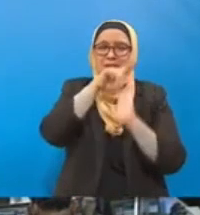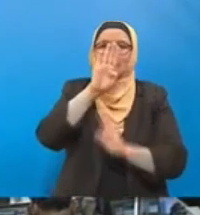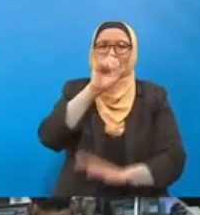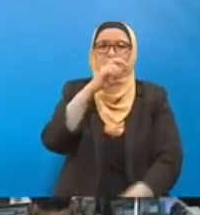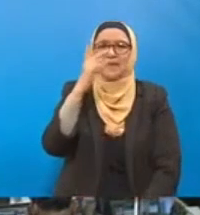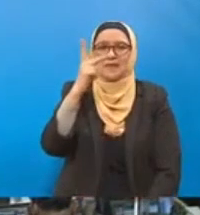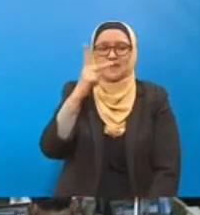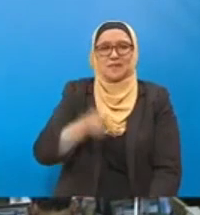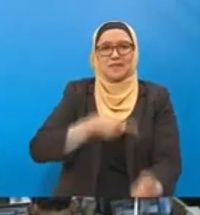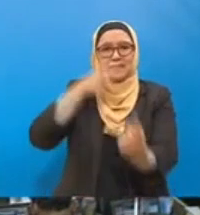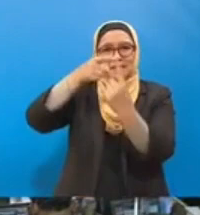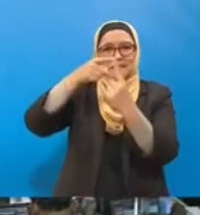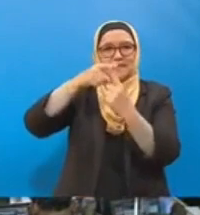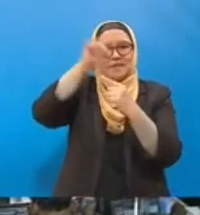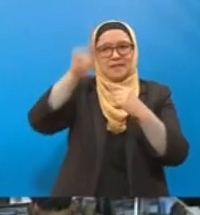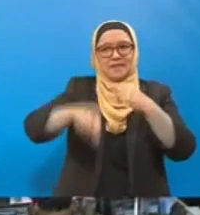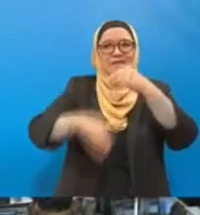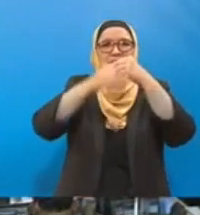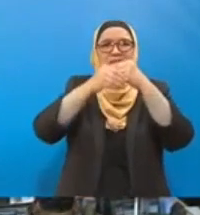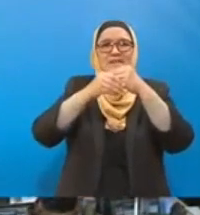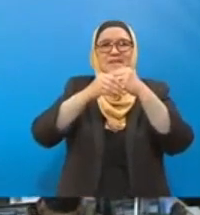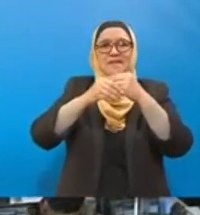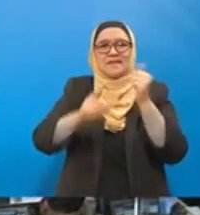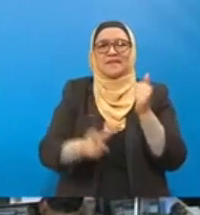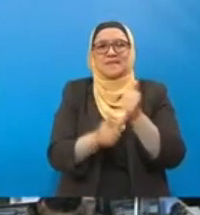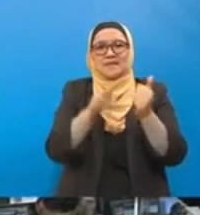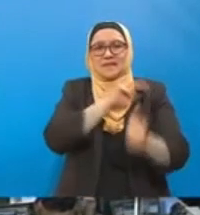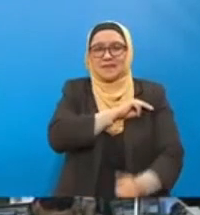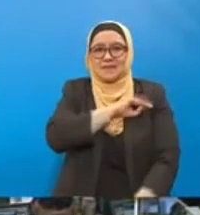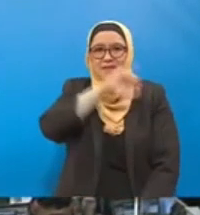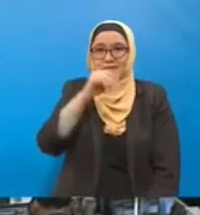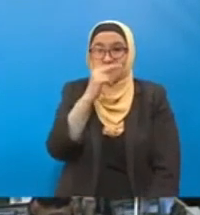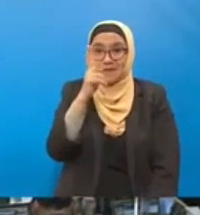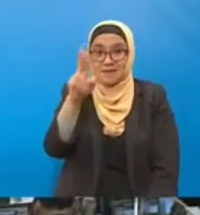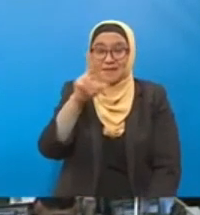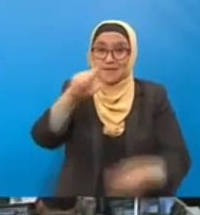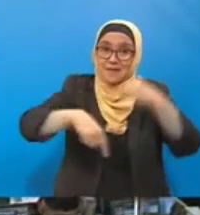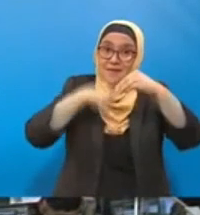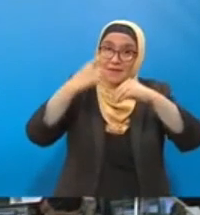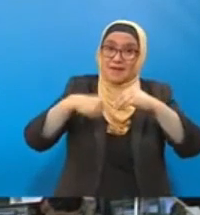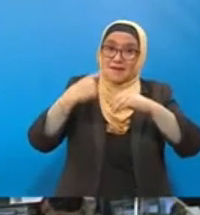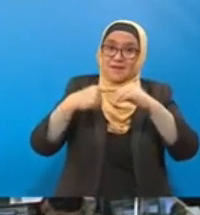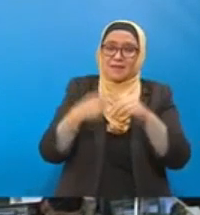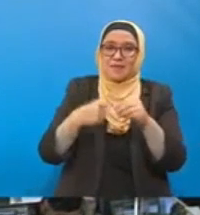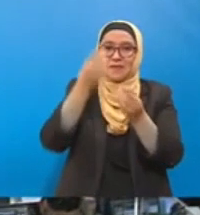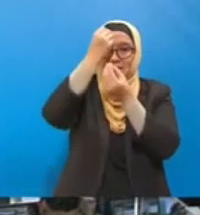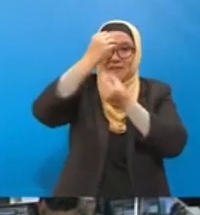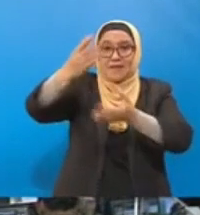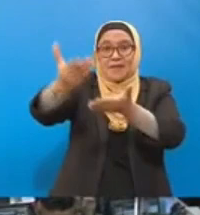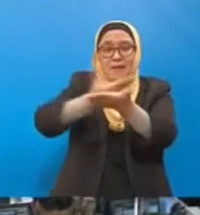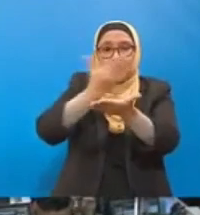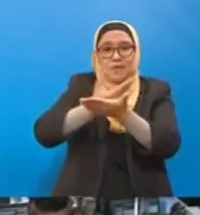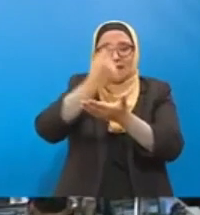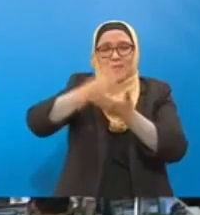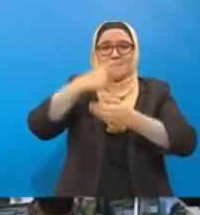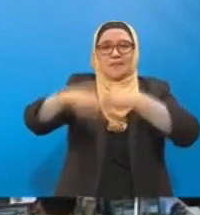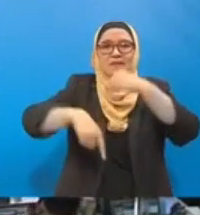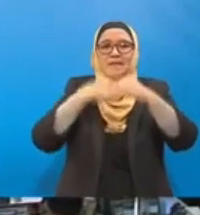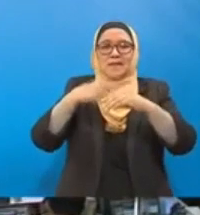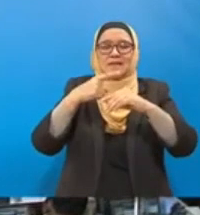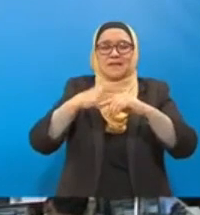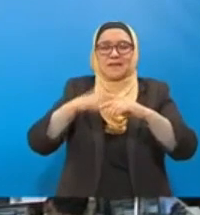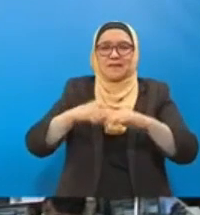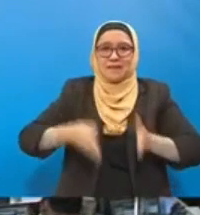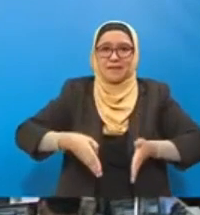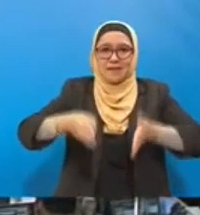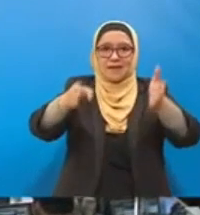pengajian UMK dan terbaru pembinaan Hospital Bacok yang dijangka siap dua tahun lagi. Oleh itu, sememangnya perlu ada